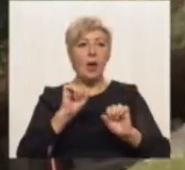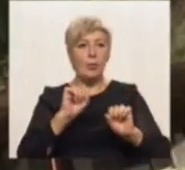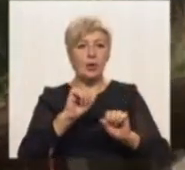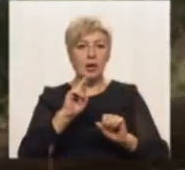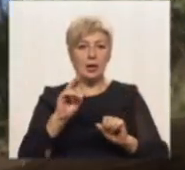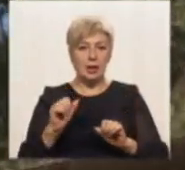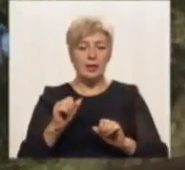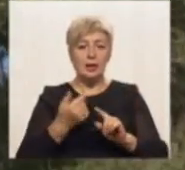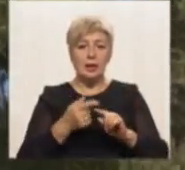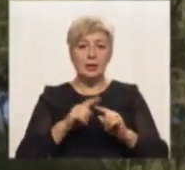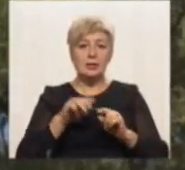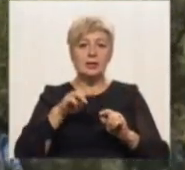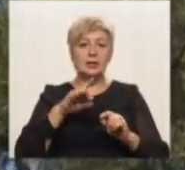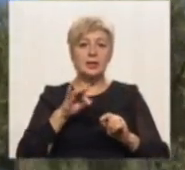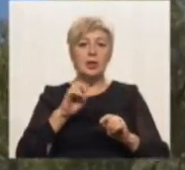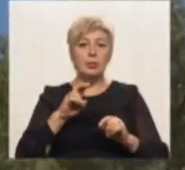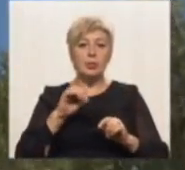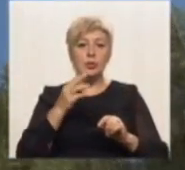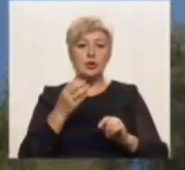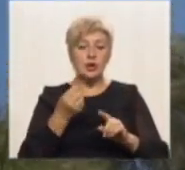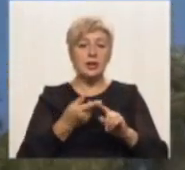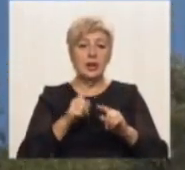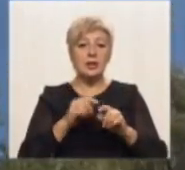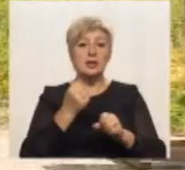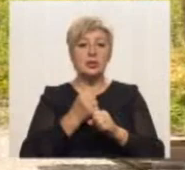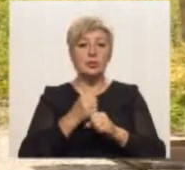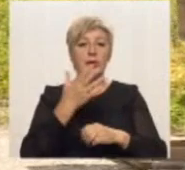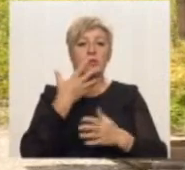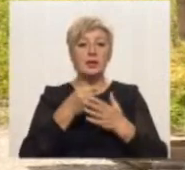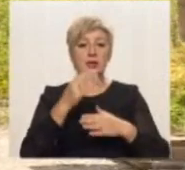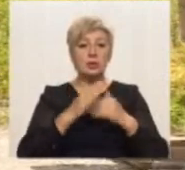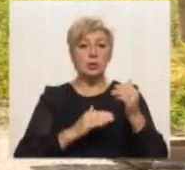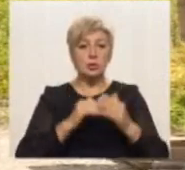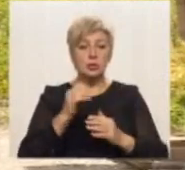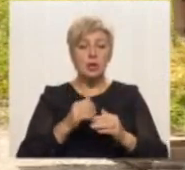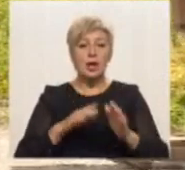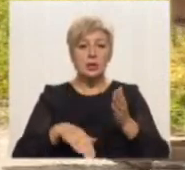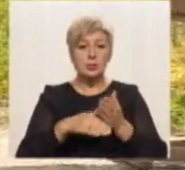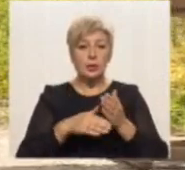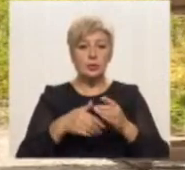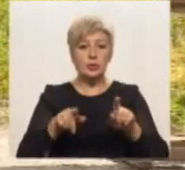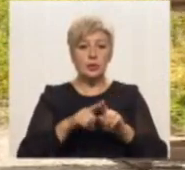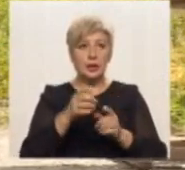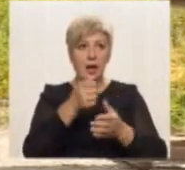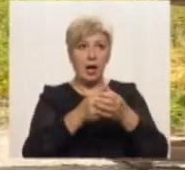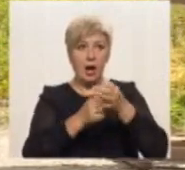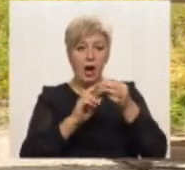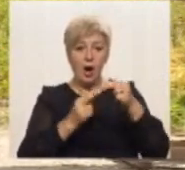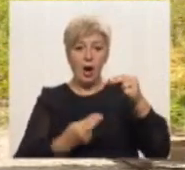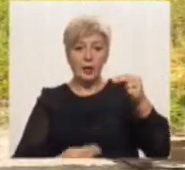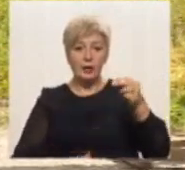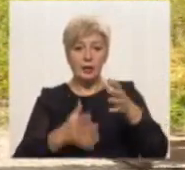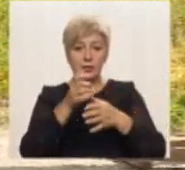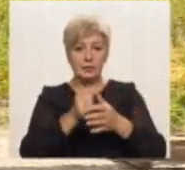А це Трибушет, який Ігор Ровинський зробив власноруч. За допомогою цих канатів стріла